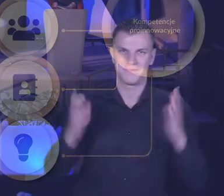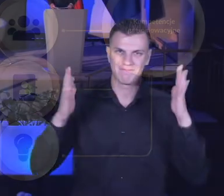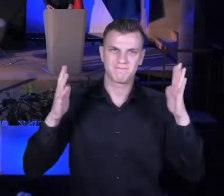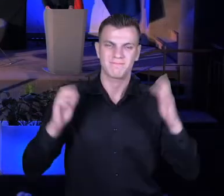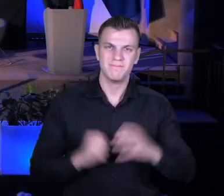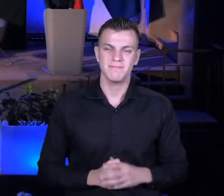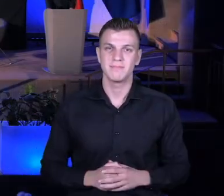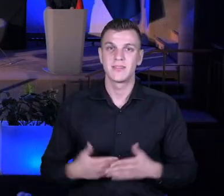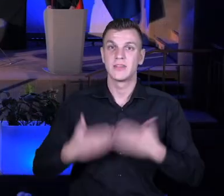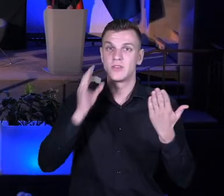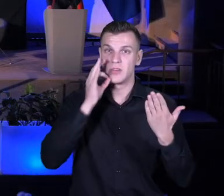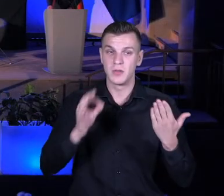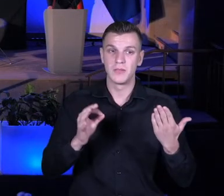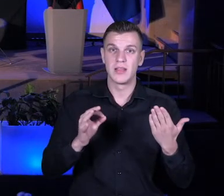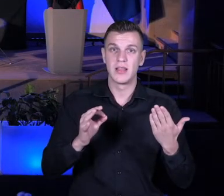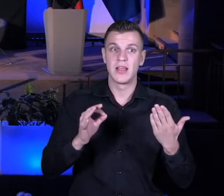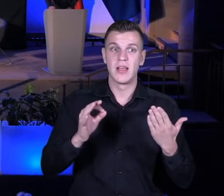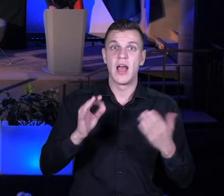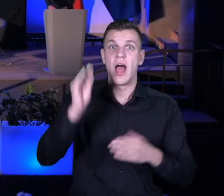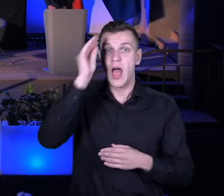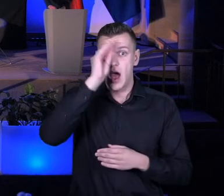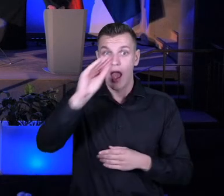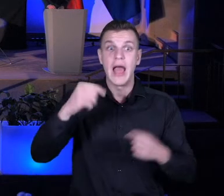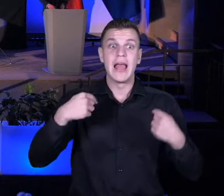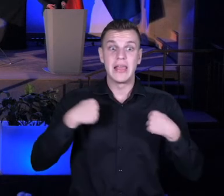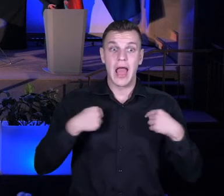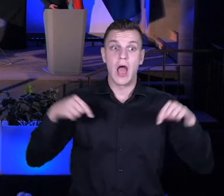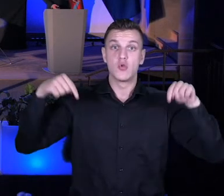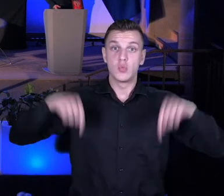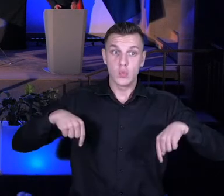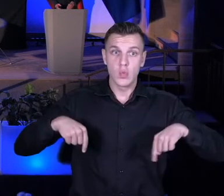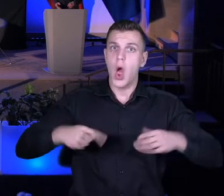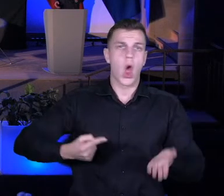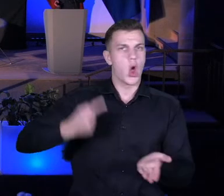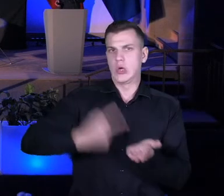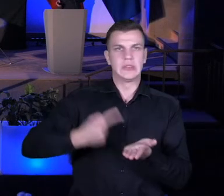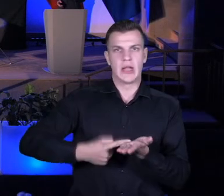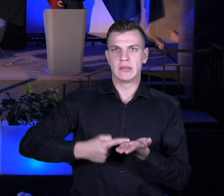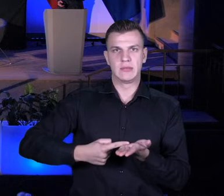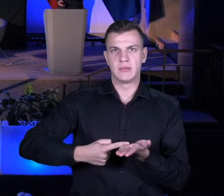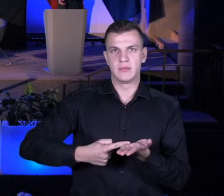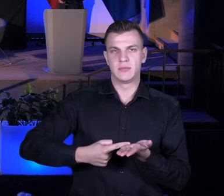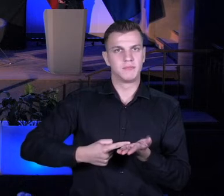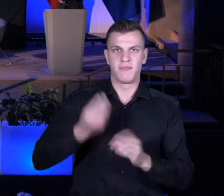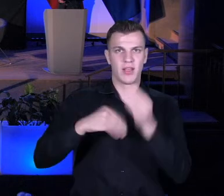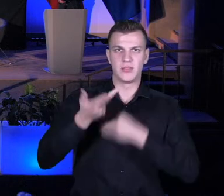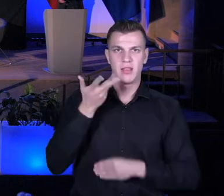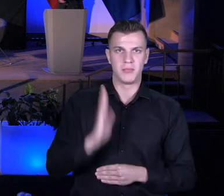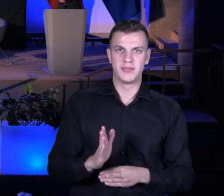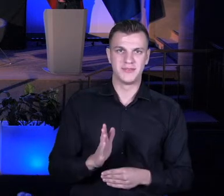Dzień dobry. Zapewniam Państwa, że ostatni raz już się tutaj pojawiam z dłuższym wystąpieniem. Potem już tylko będę zapowiadał